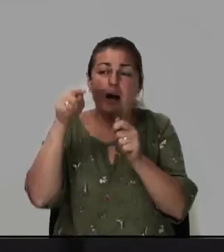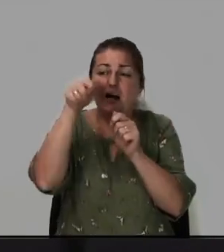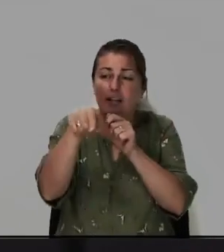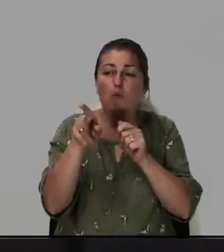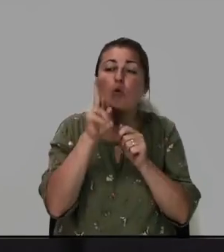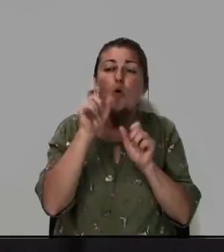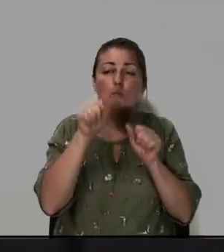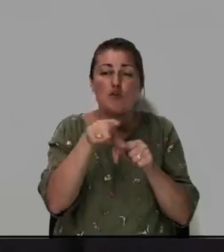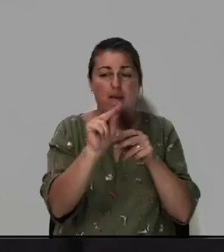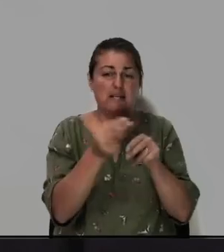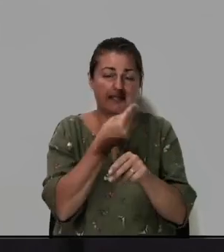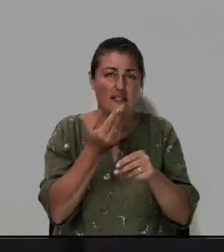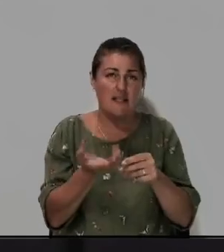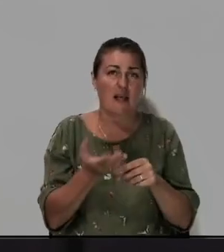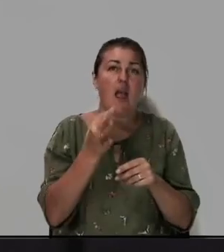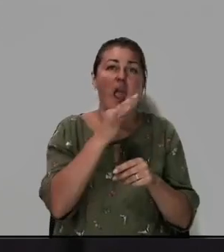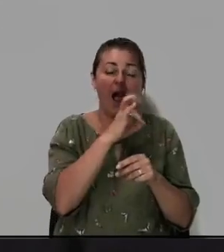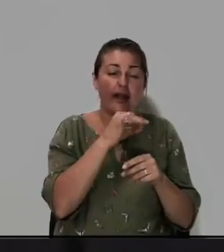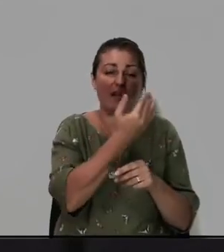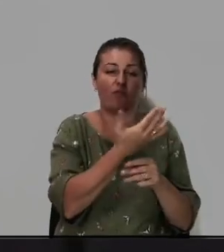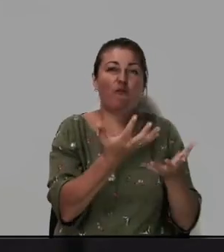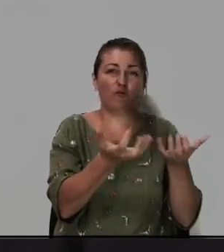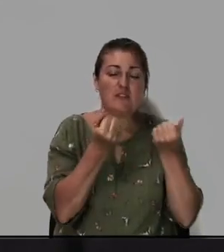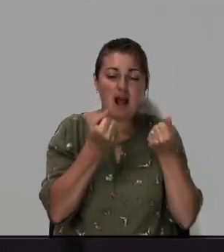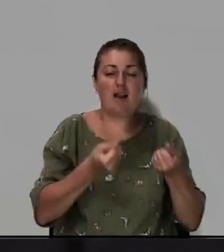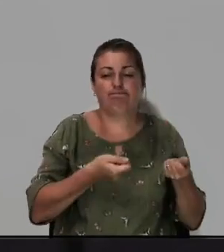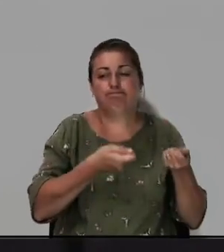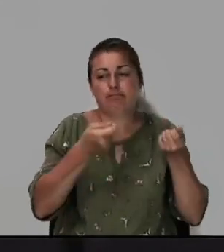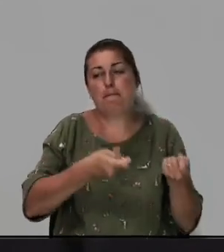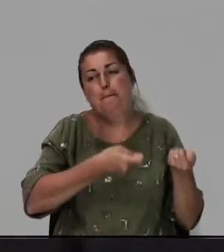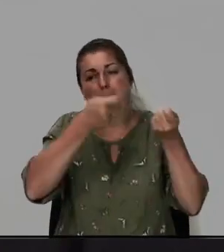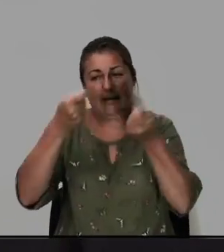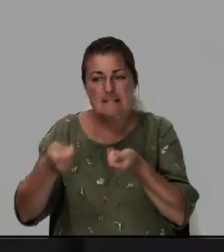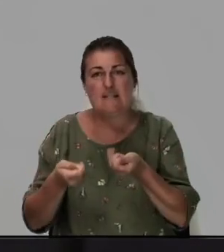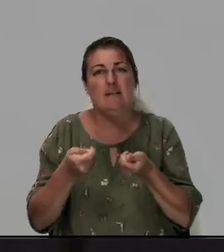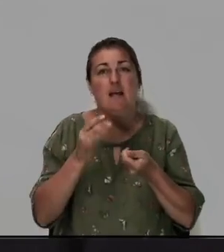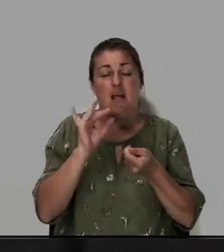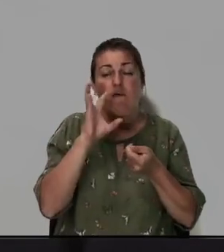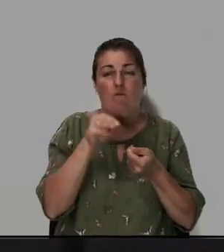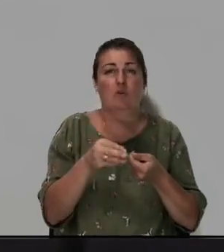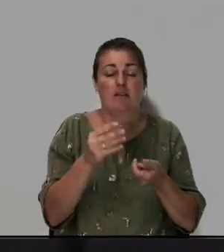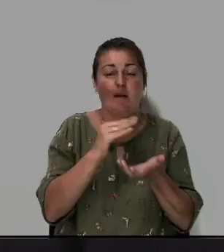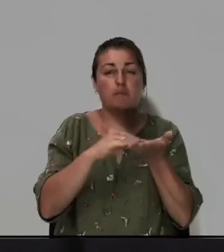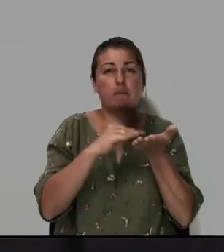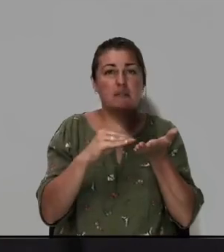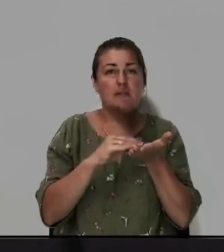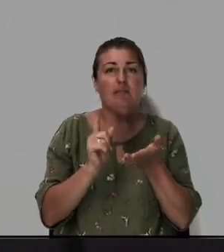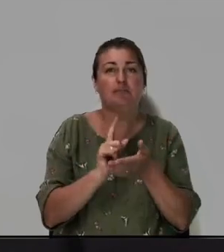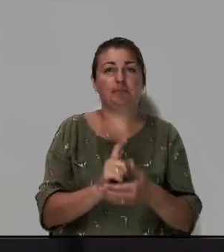может тебя исцелить и они его взяли и принесли и вот написано